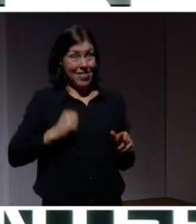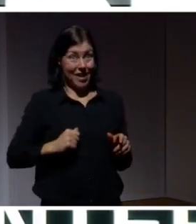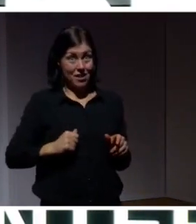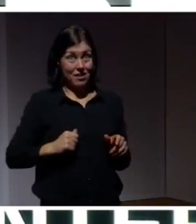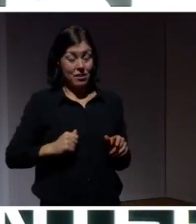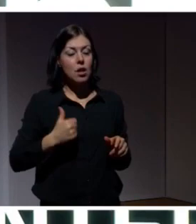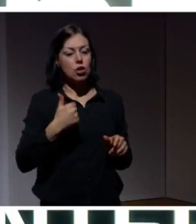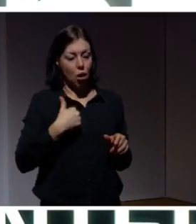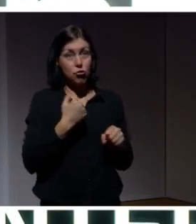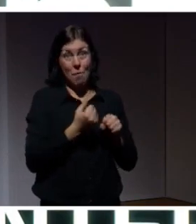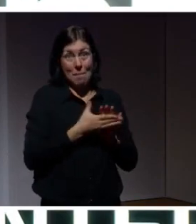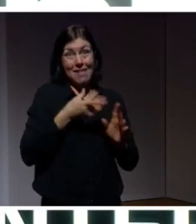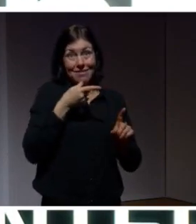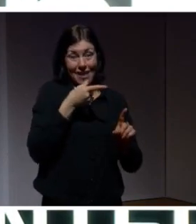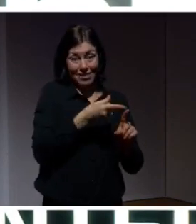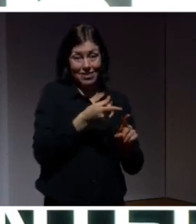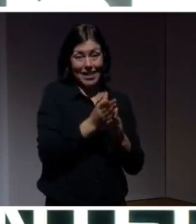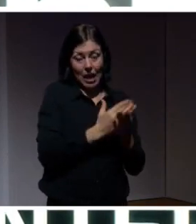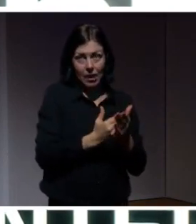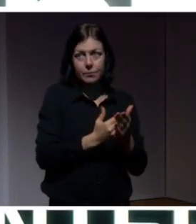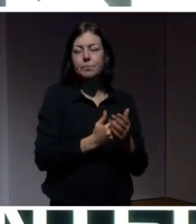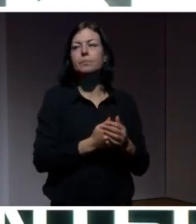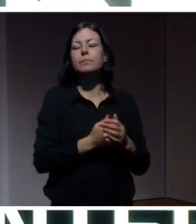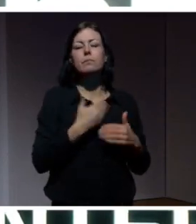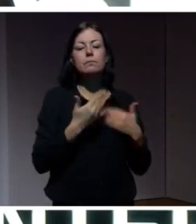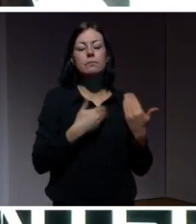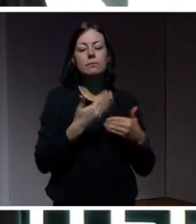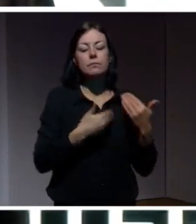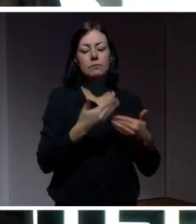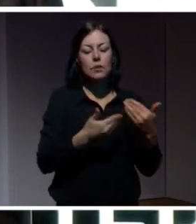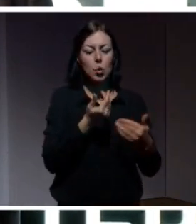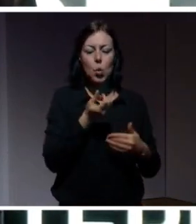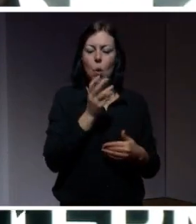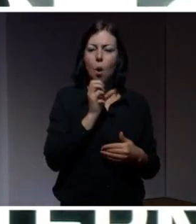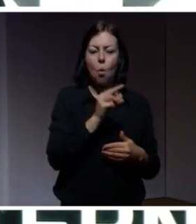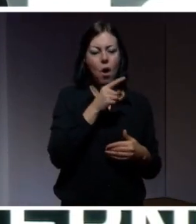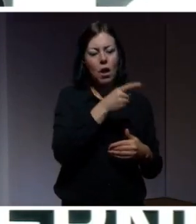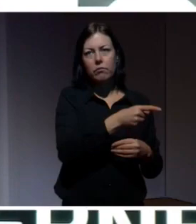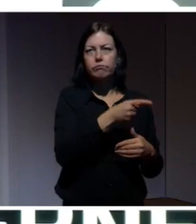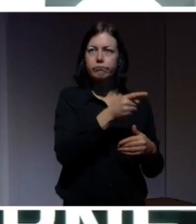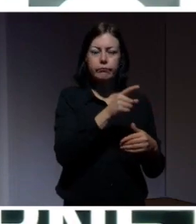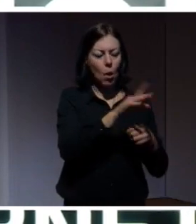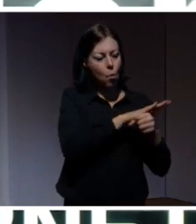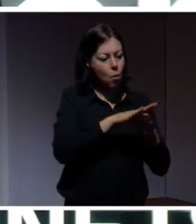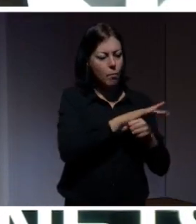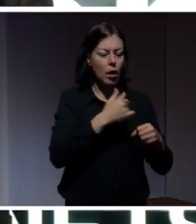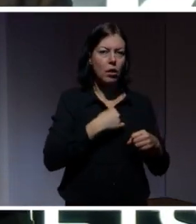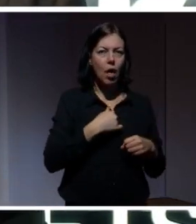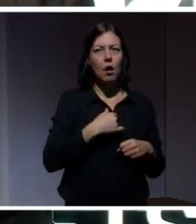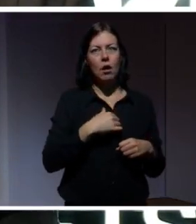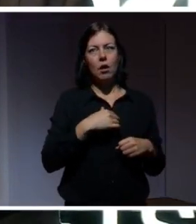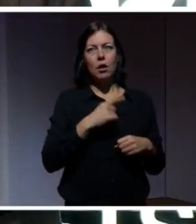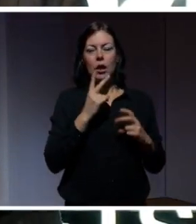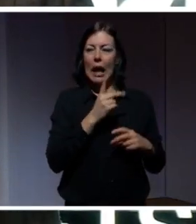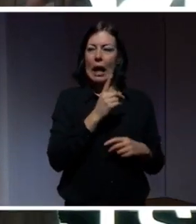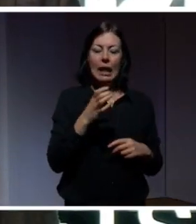jag med. Efter ett par år i den här branschen så tröttnade jag på att när vi skrev artiklar så skrev